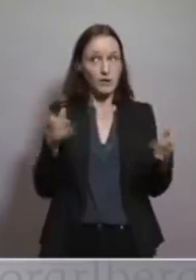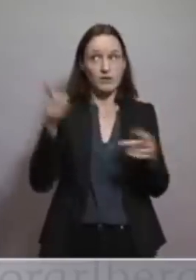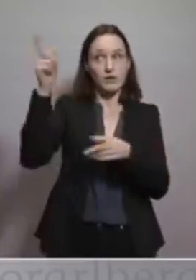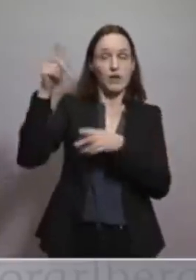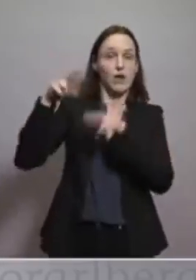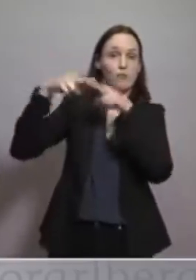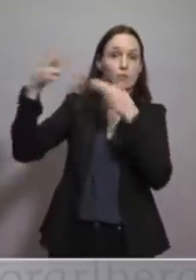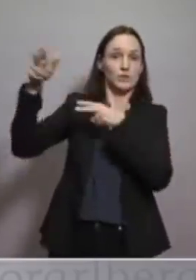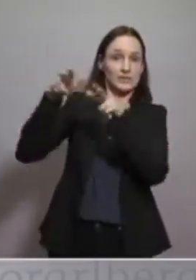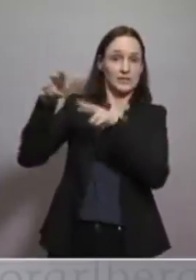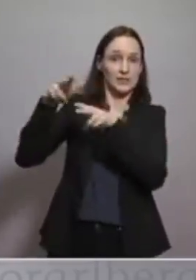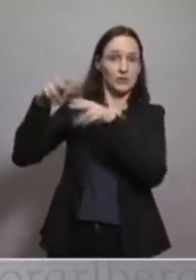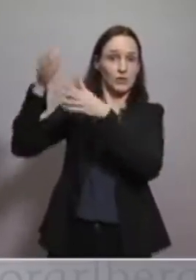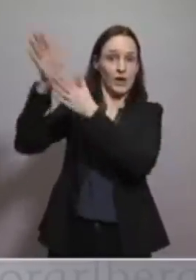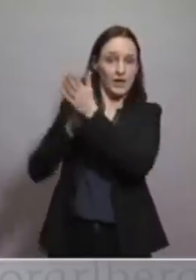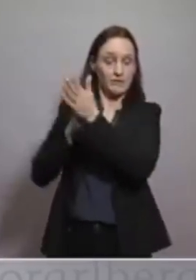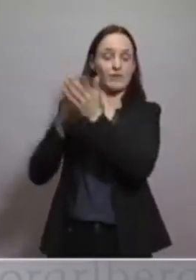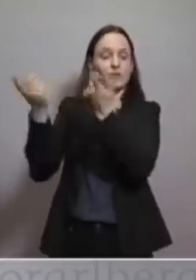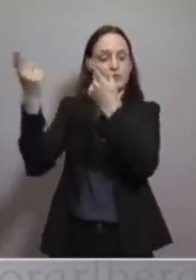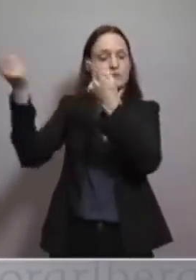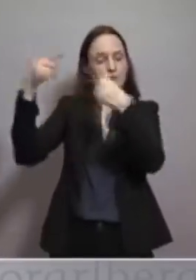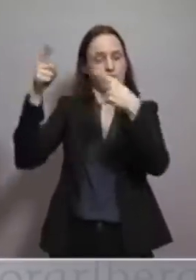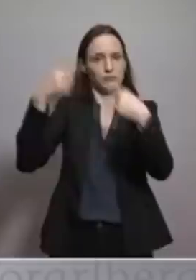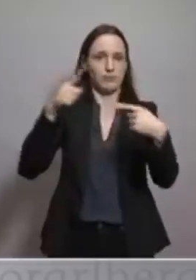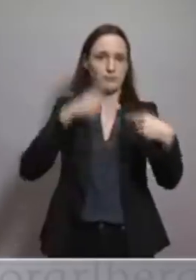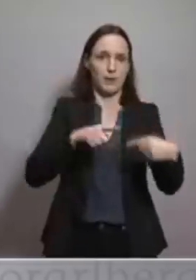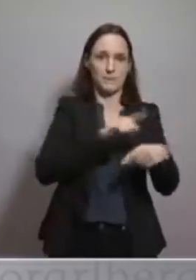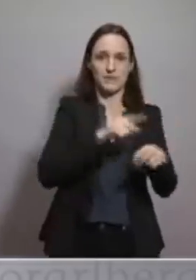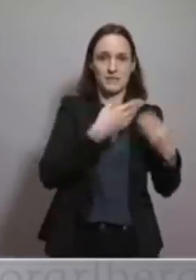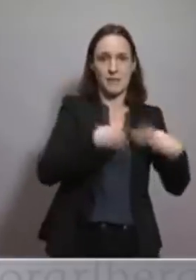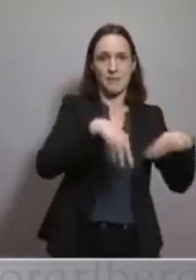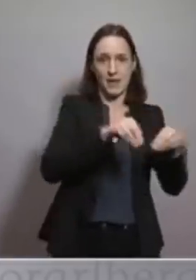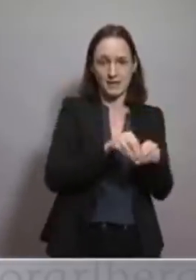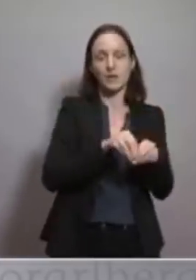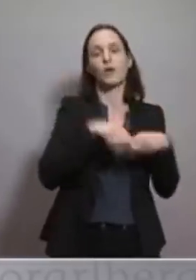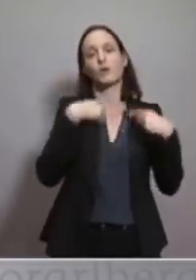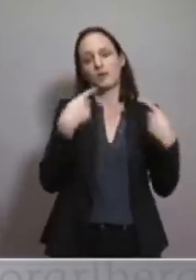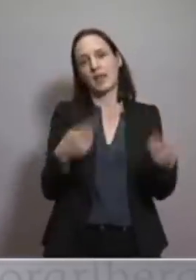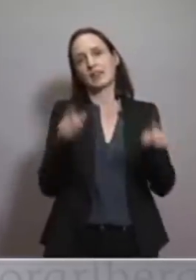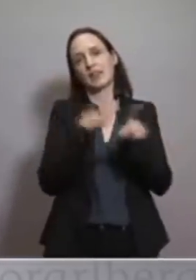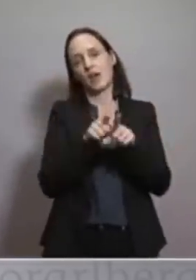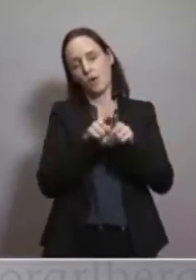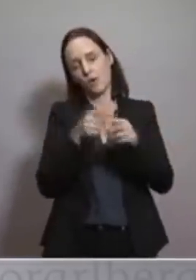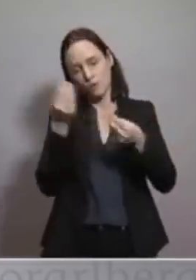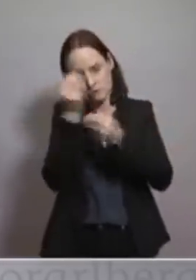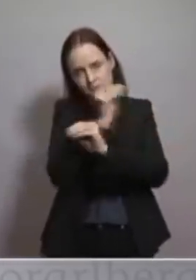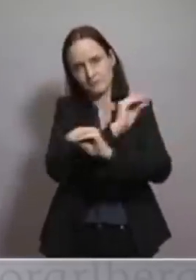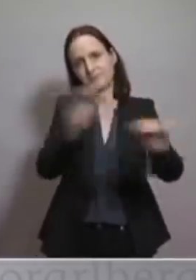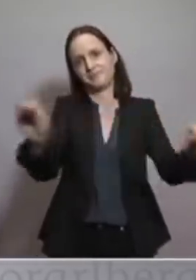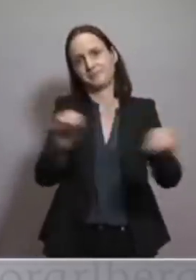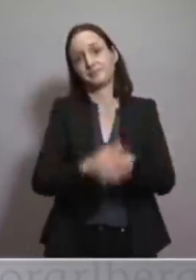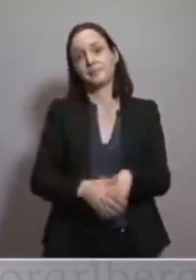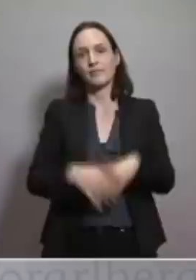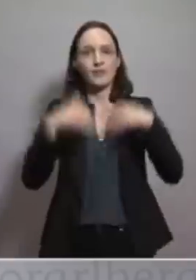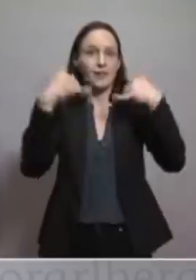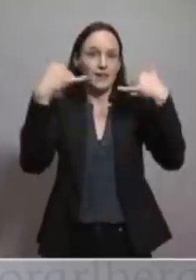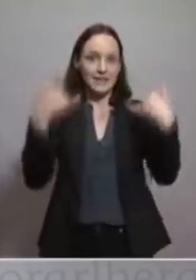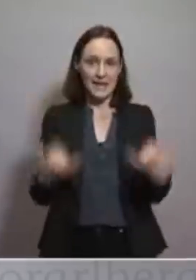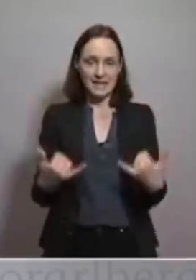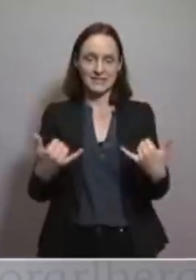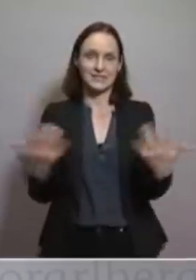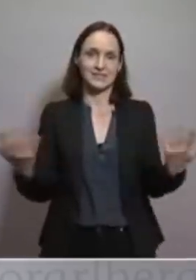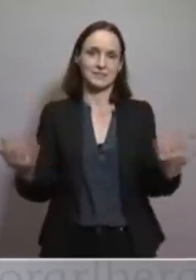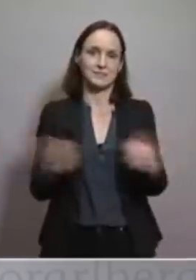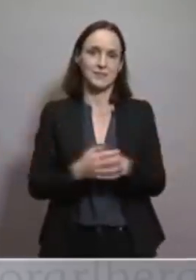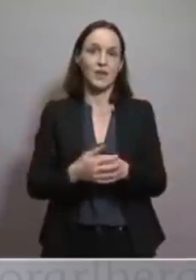und geht runter bis in die Landesregierungen und der Gemeinden, dann sollte das akkodiert sein, meiner Meinung nach. Aber zum jetzigen Zeitpunkt geht es mir